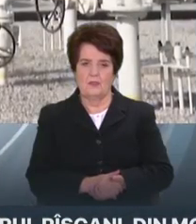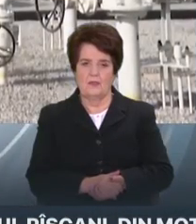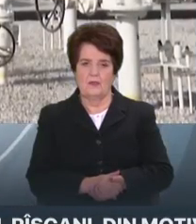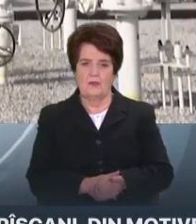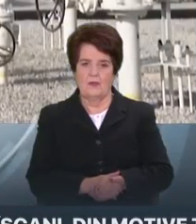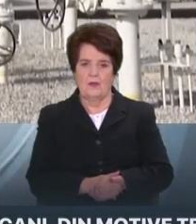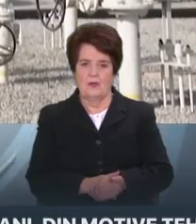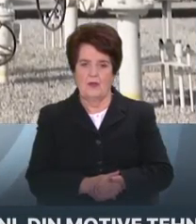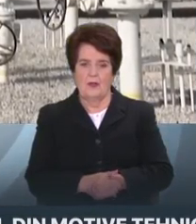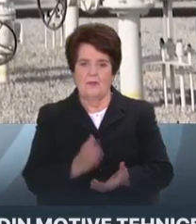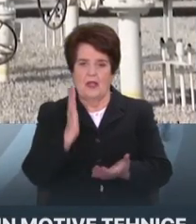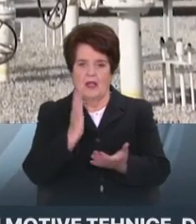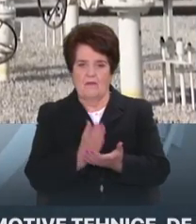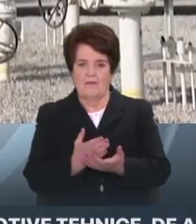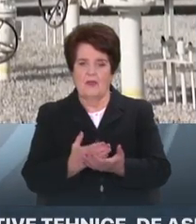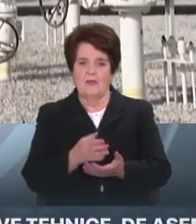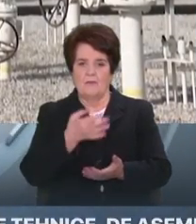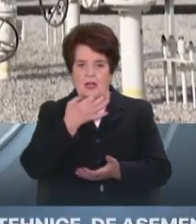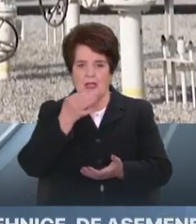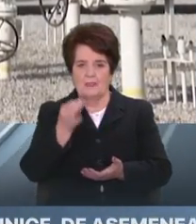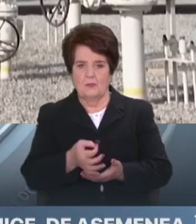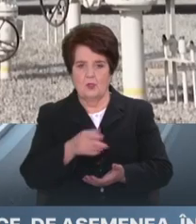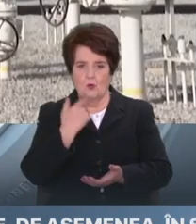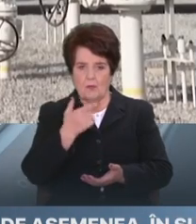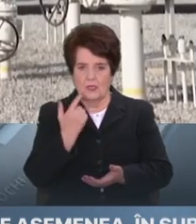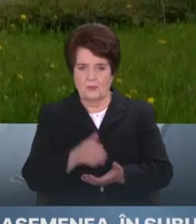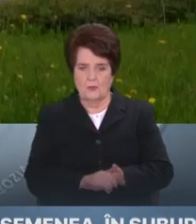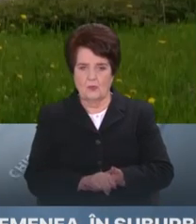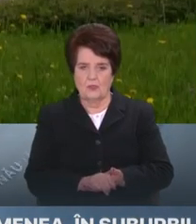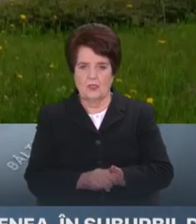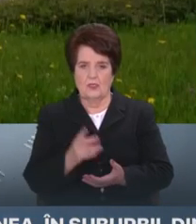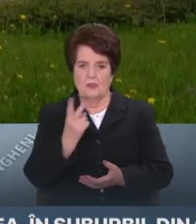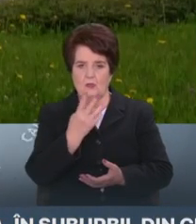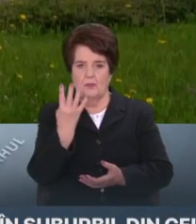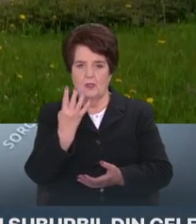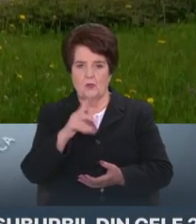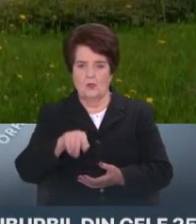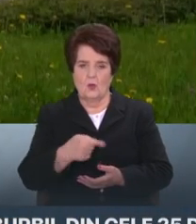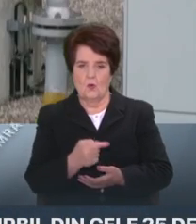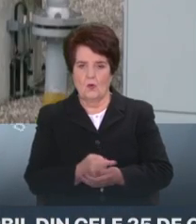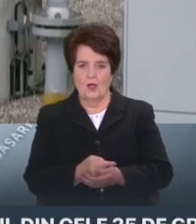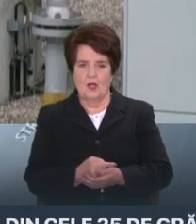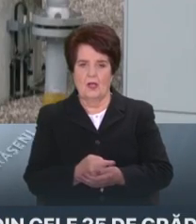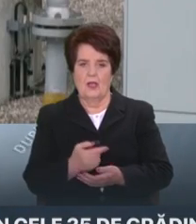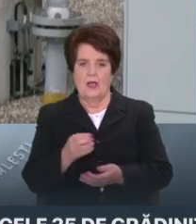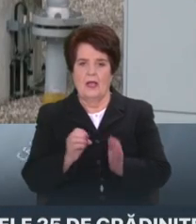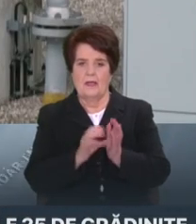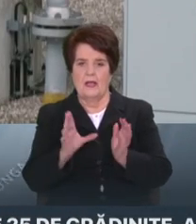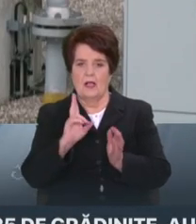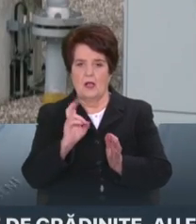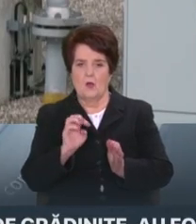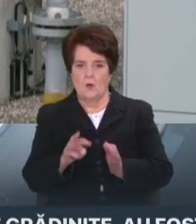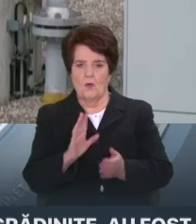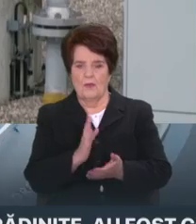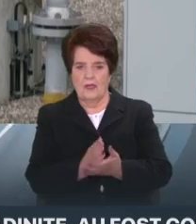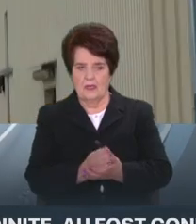Sperăm să avem acest răspuns astăzi. După cum vă spuneam, noi lucrăm 24 de ore, echipa Energo.com este weekend-uri și